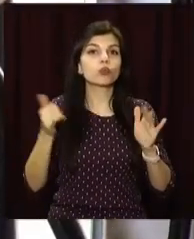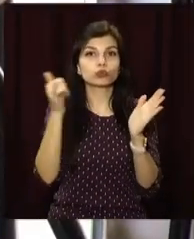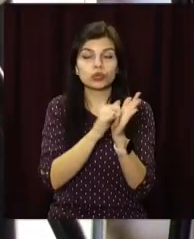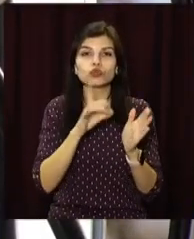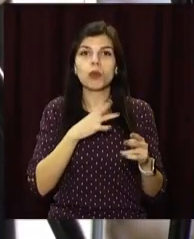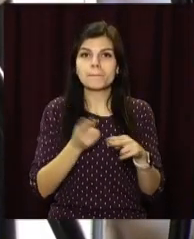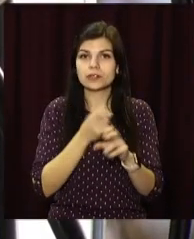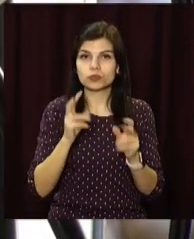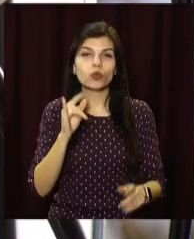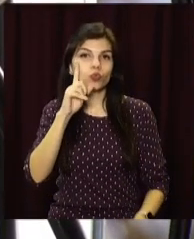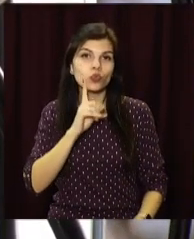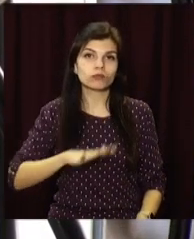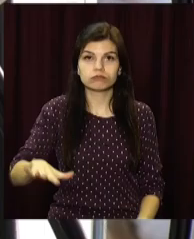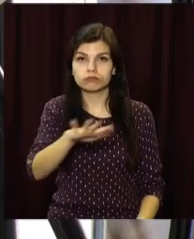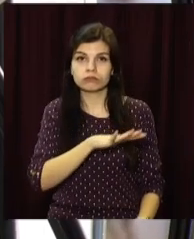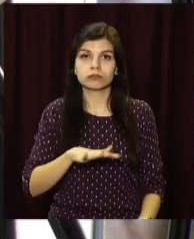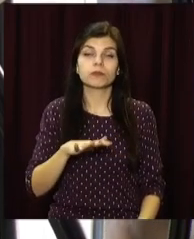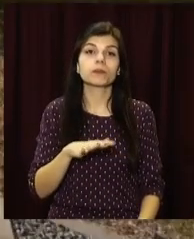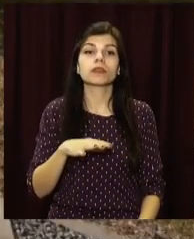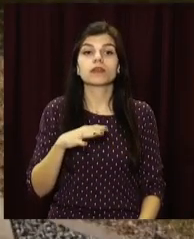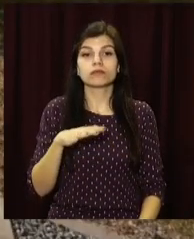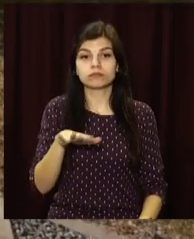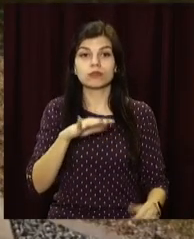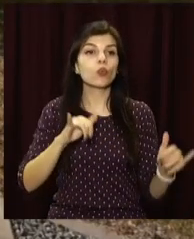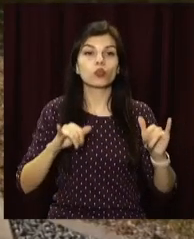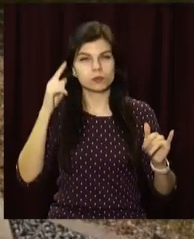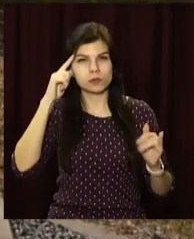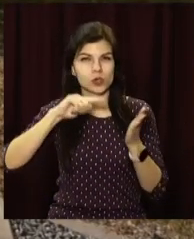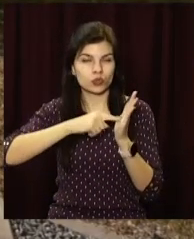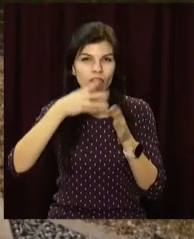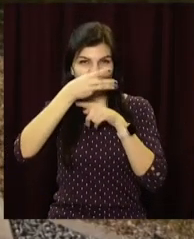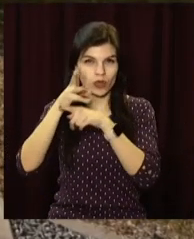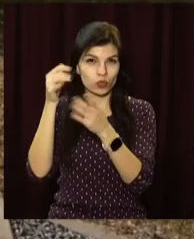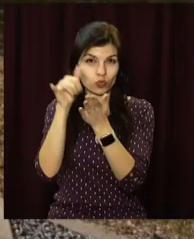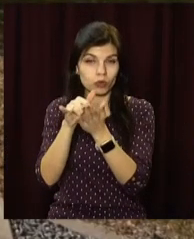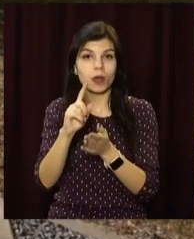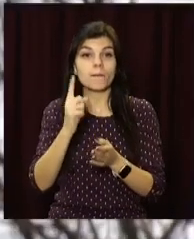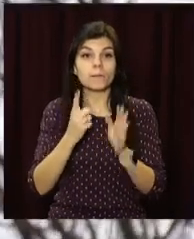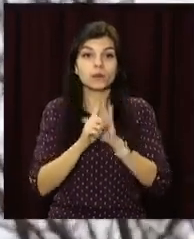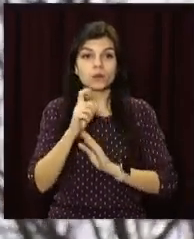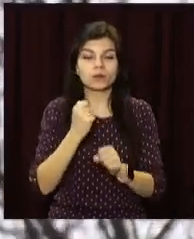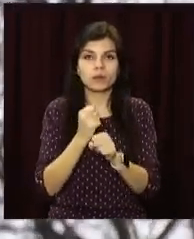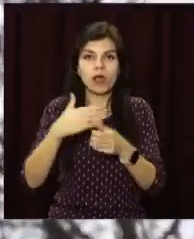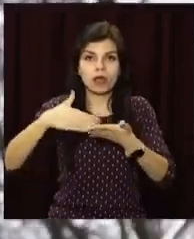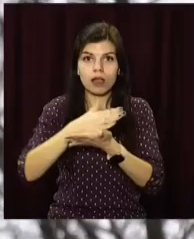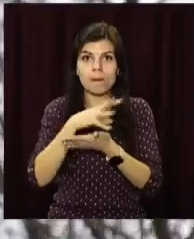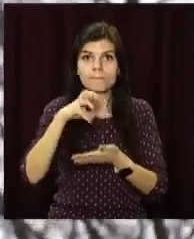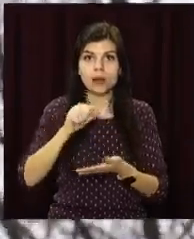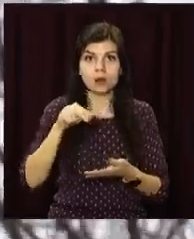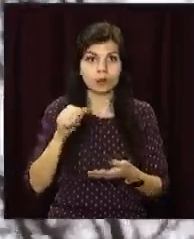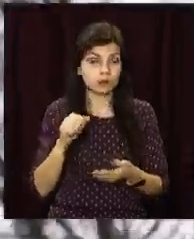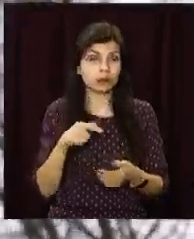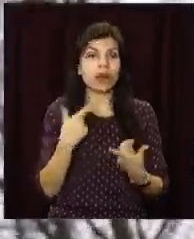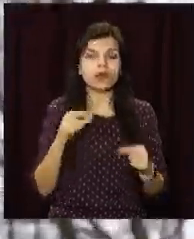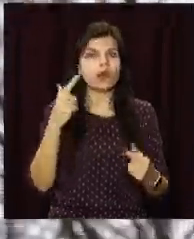створити безпечне та комфортне середовище. Для оптимального розташування системи відеоспостереження спершу зробили мапу, де жителі вказали найбільш